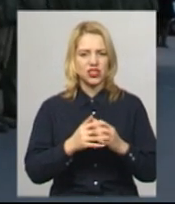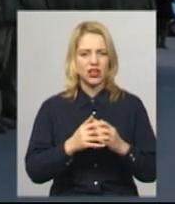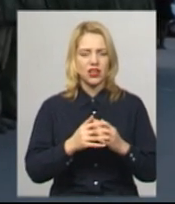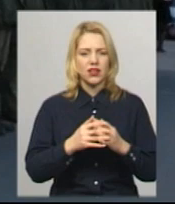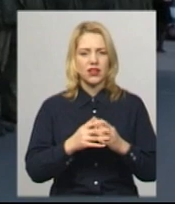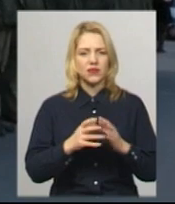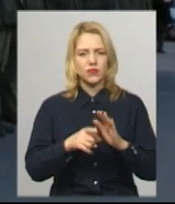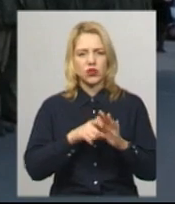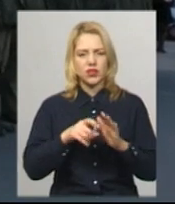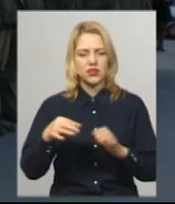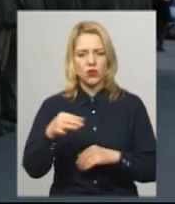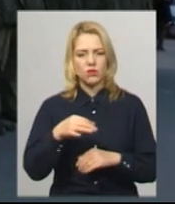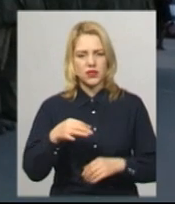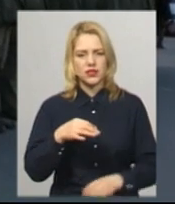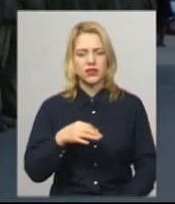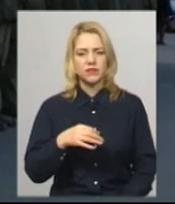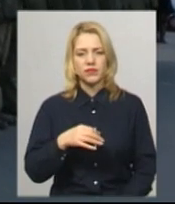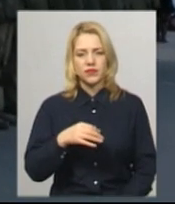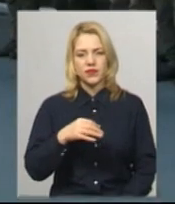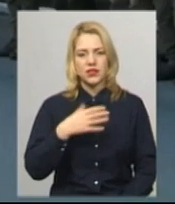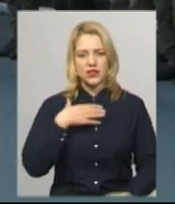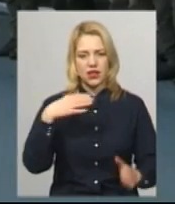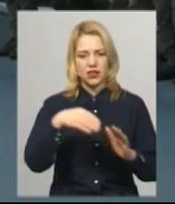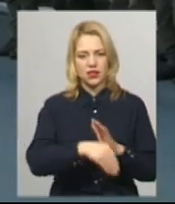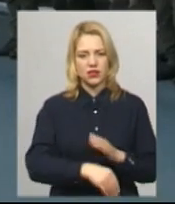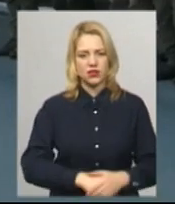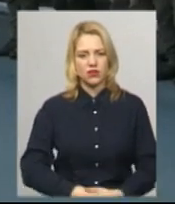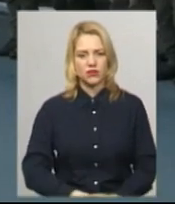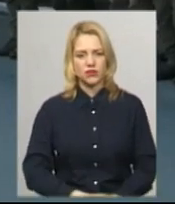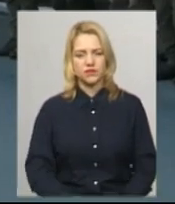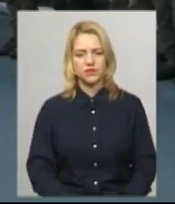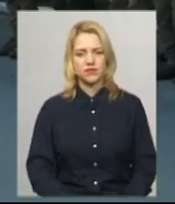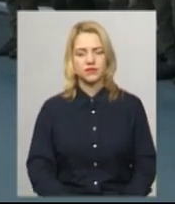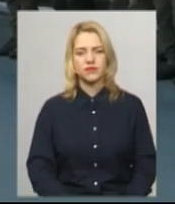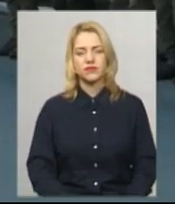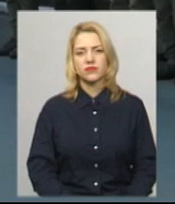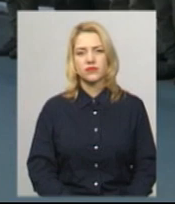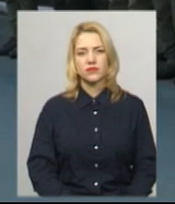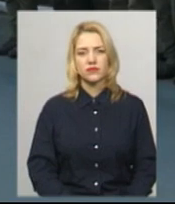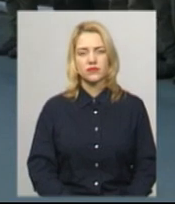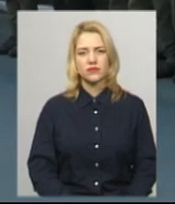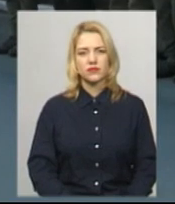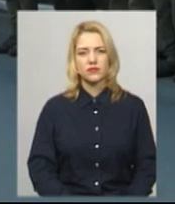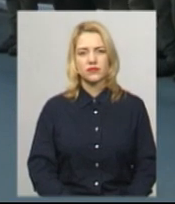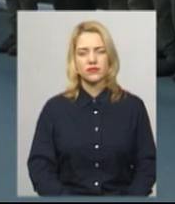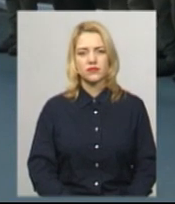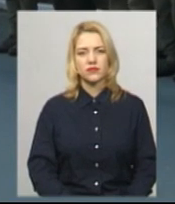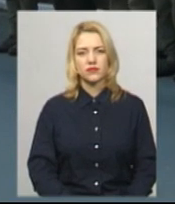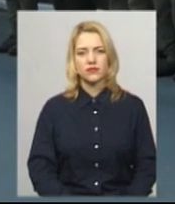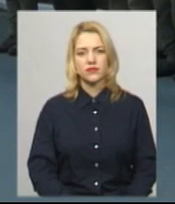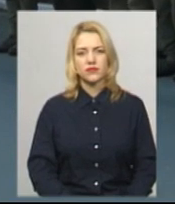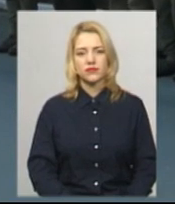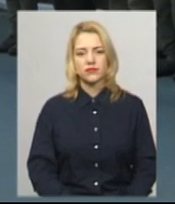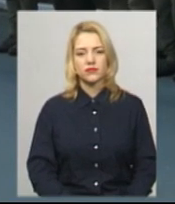старший солдат Миколайчук Дмитро Васильович загинув. Душу спочало,'єнного воїна Дмитра до прав не